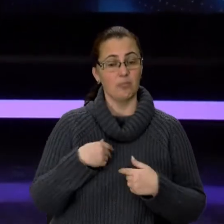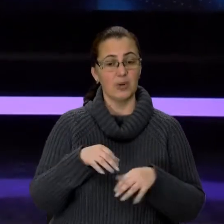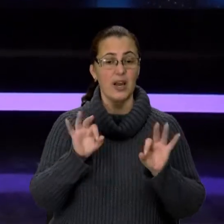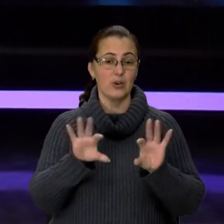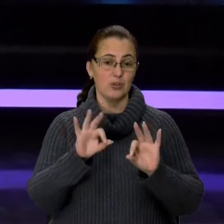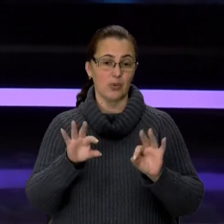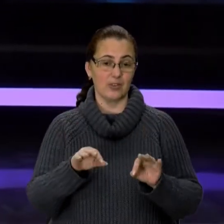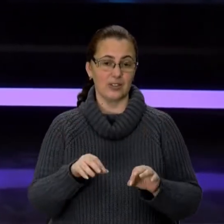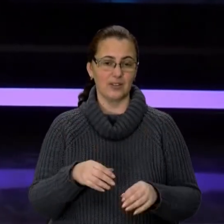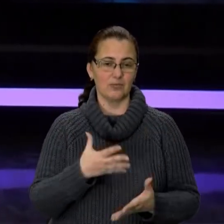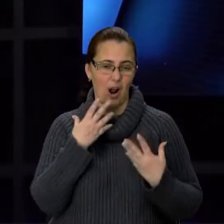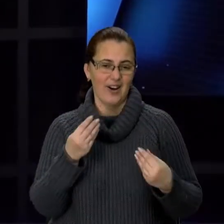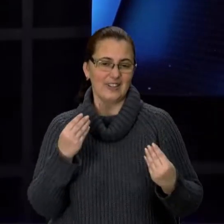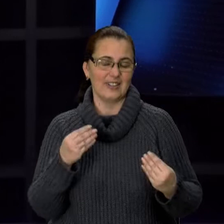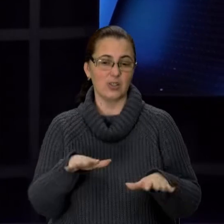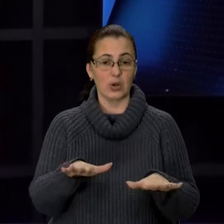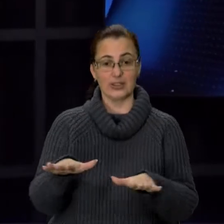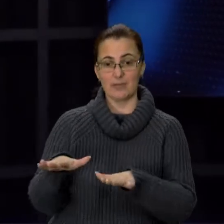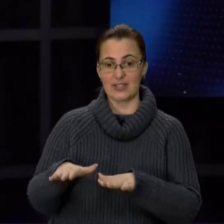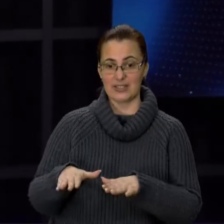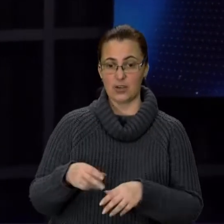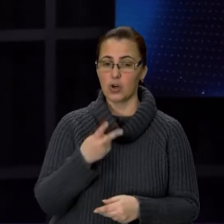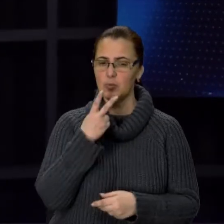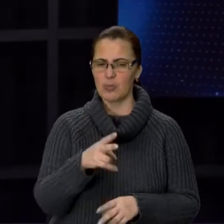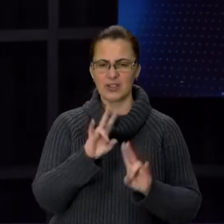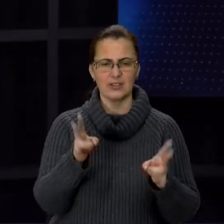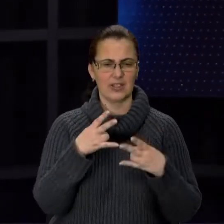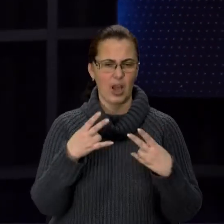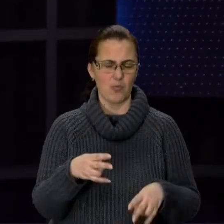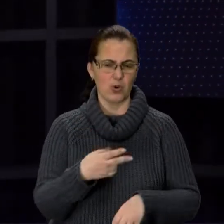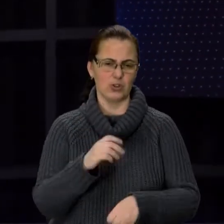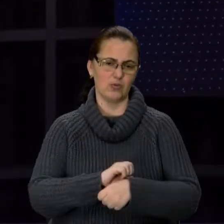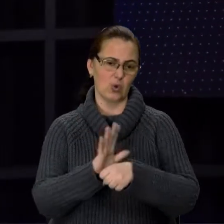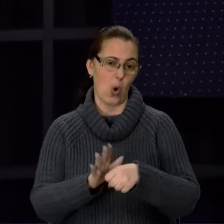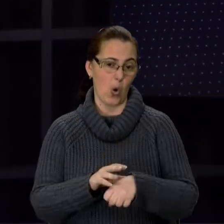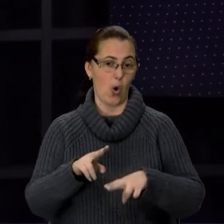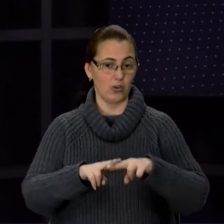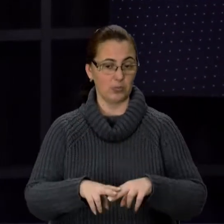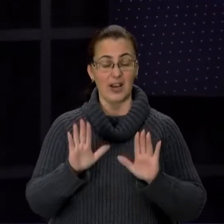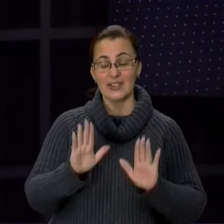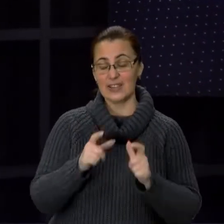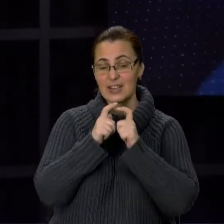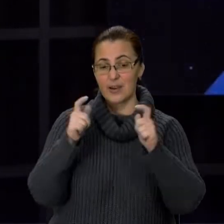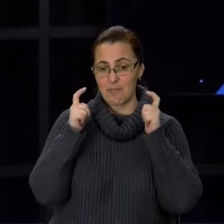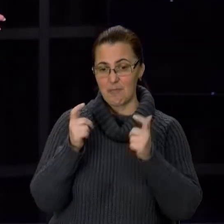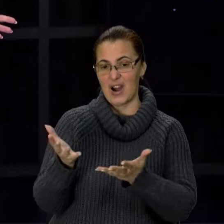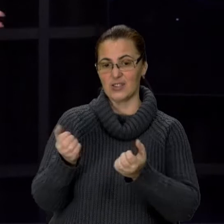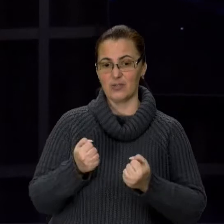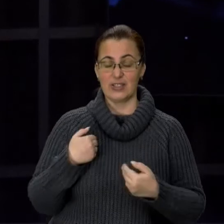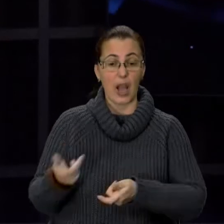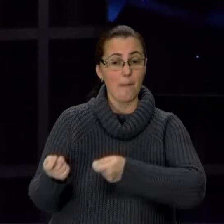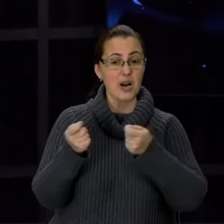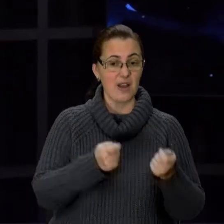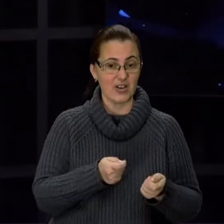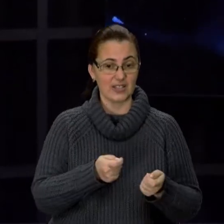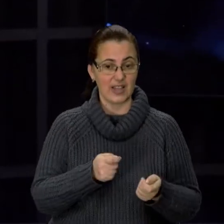місцеві. Аби побачити їх, не потрібен ковід-паспорт, хіба що маску з собою прихопіть. Я вже привезла